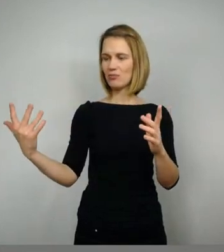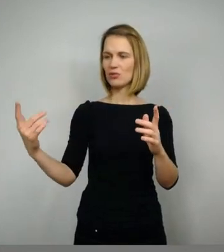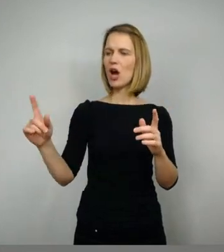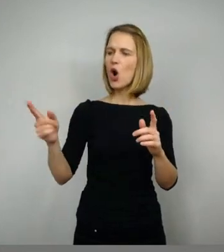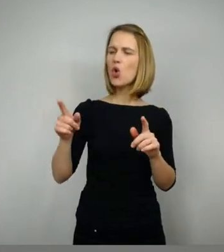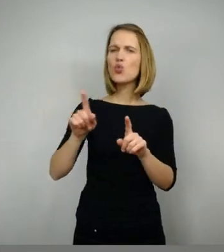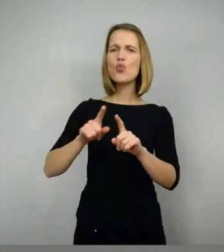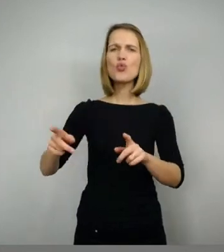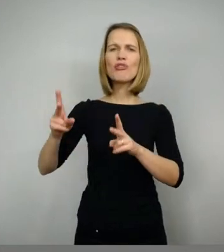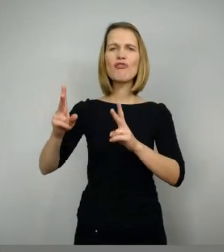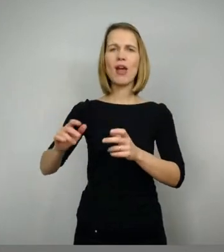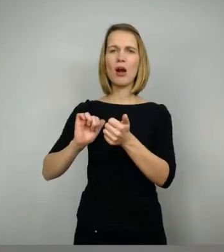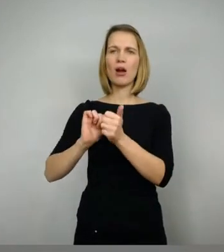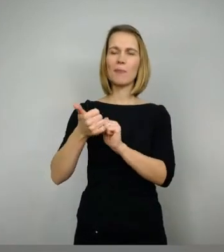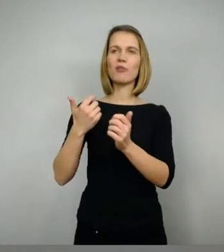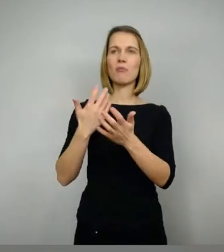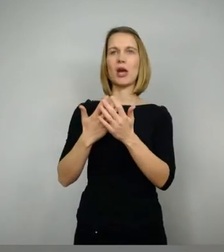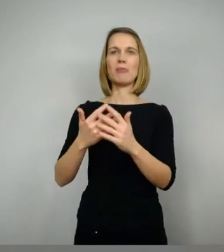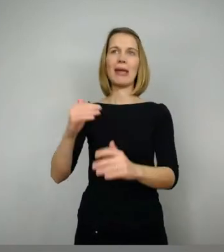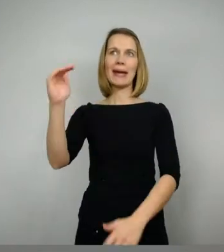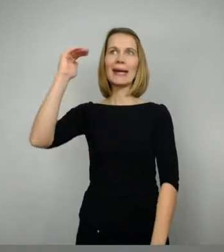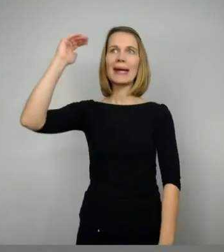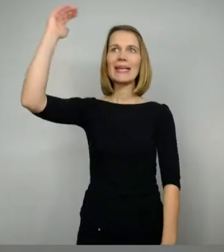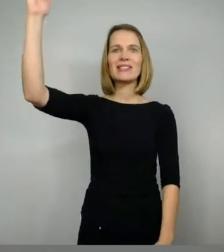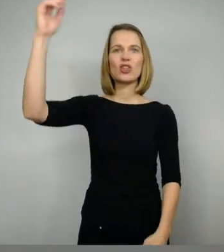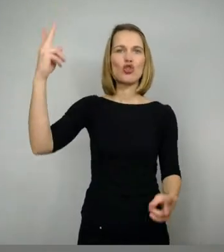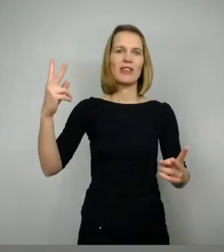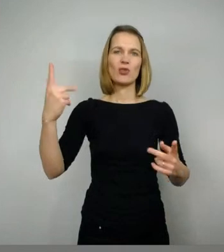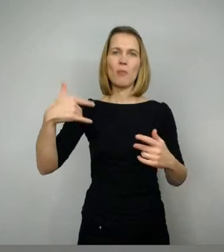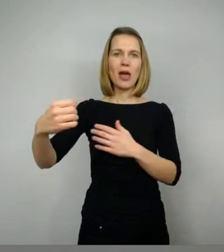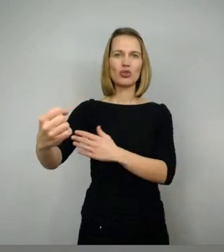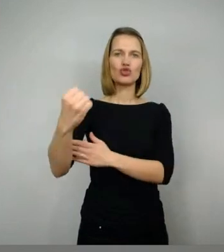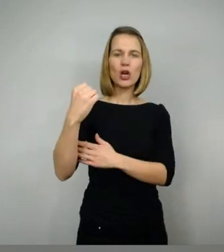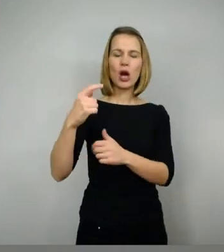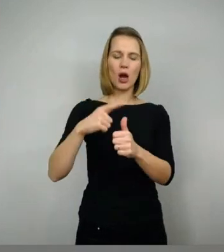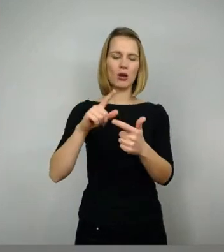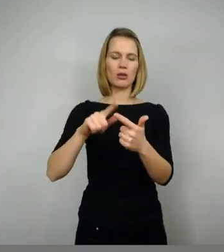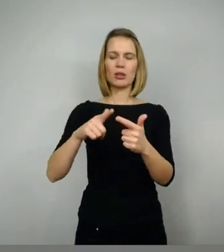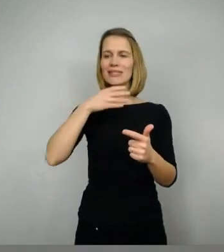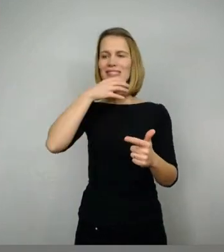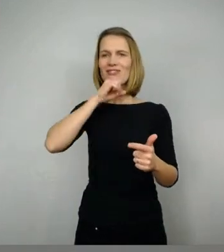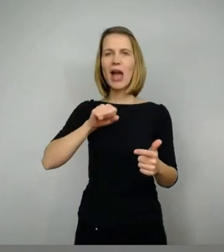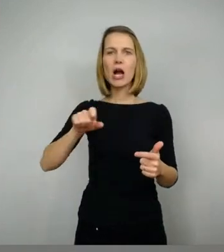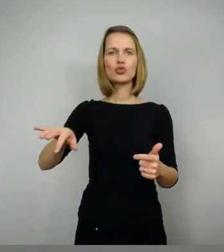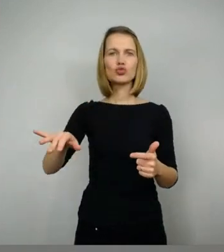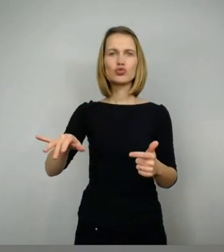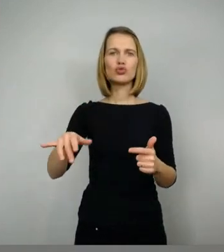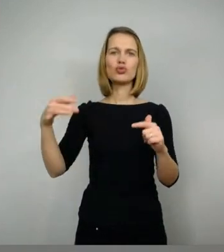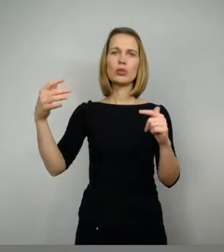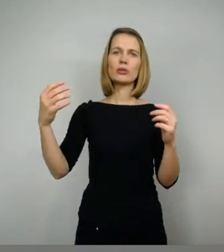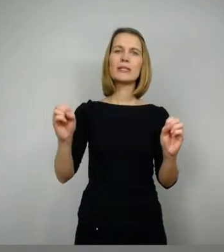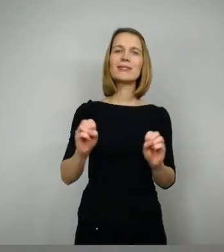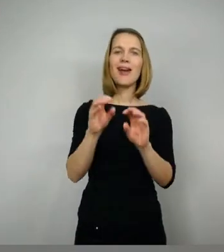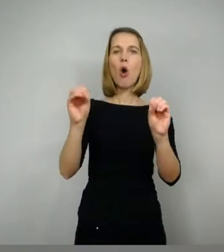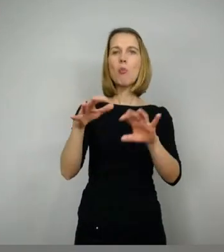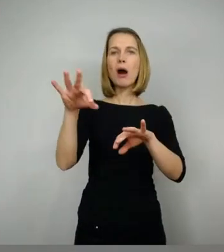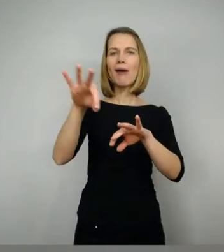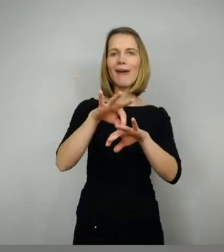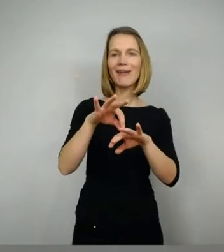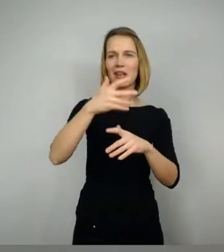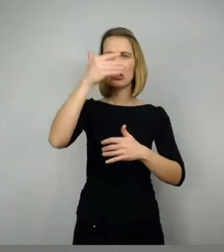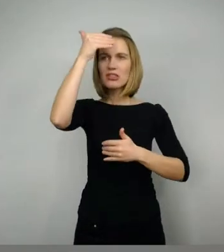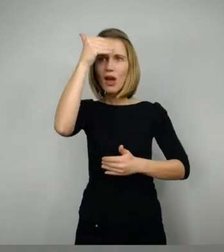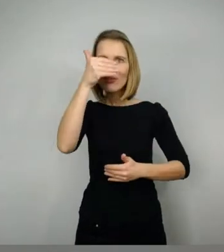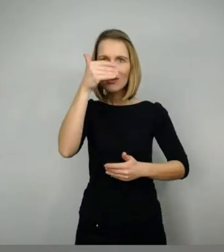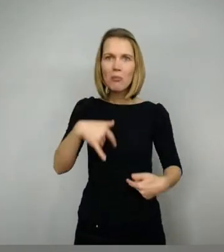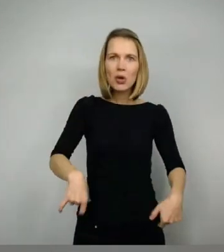der Riese ist schon von Natur aus viel stärker. Der Zwerg hat all seine Zauberringe und Tarnkappen und Gürtel. Und deshalb ist es dann in Ordnung, wenn man da auch selber